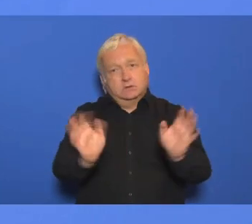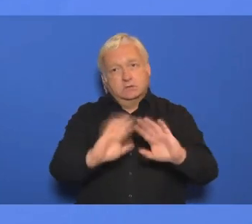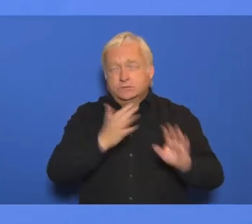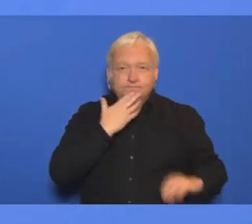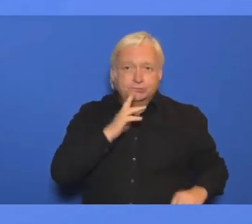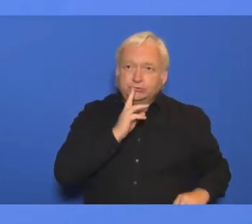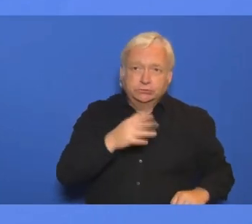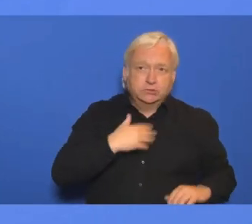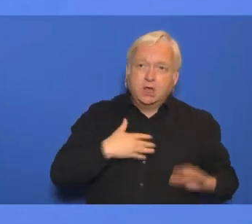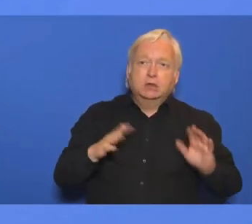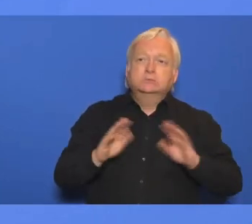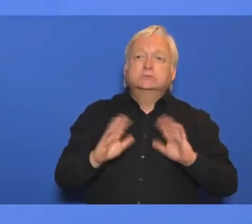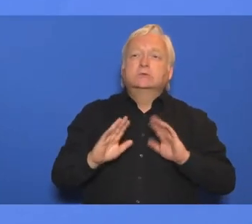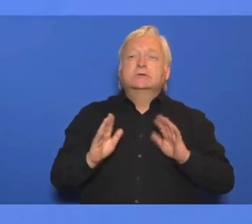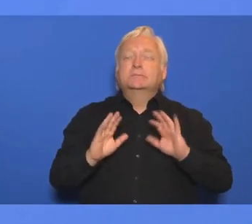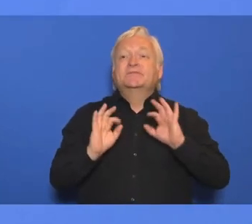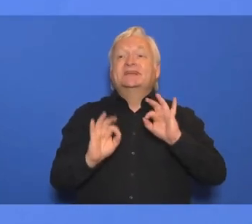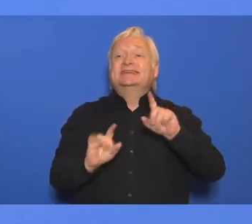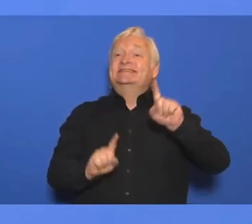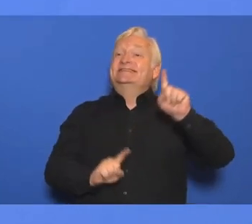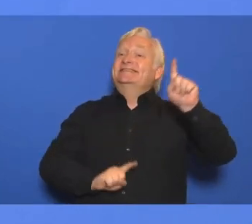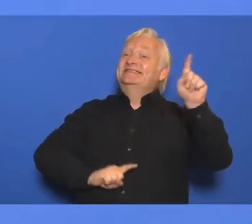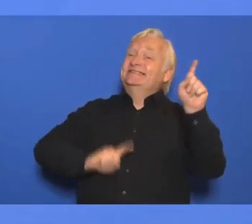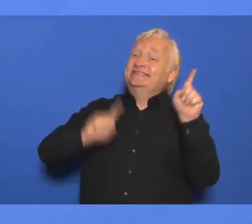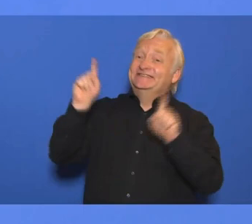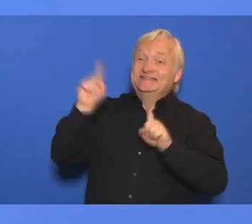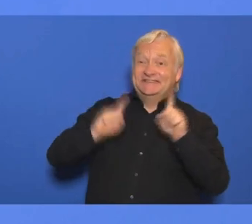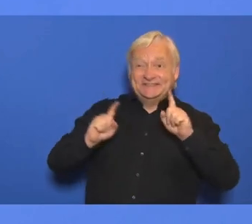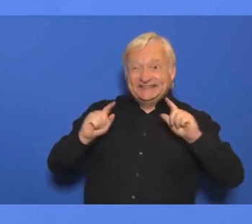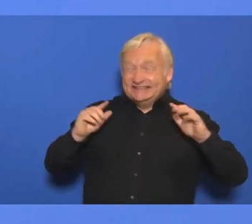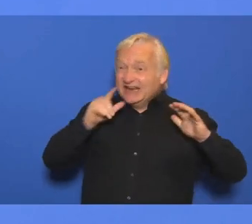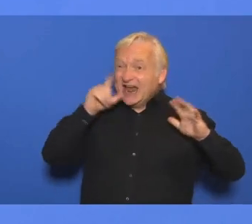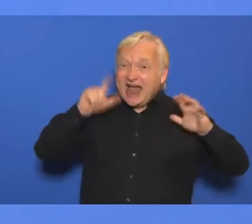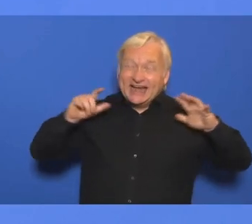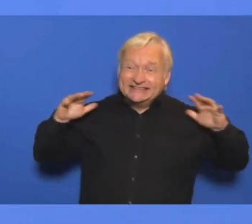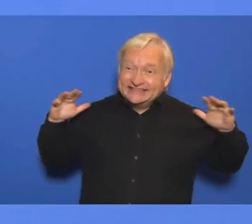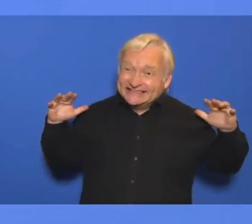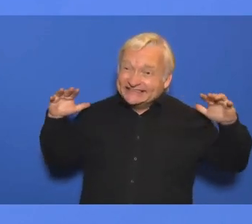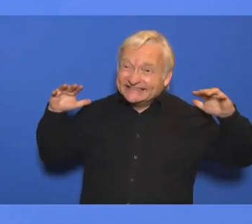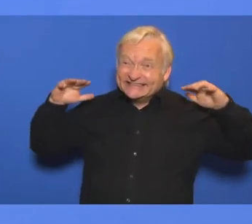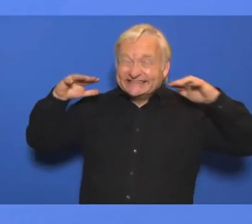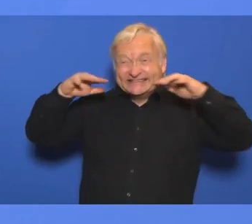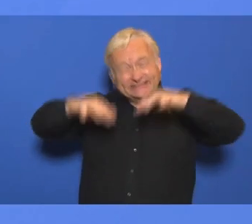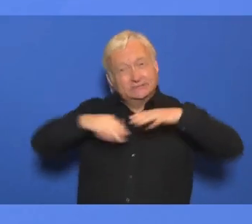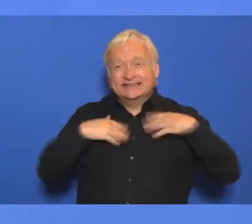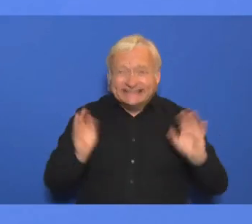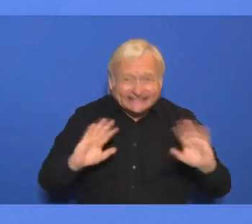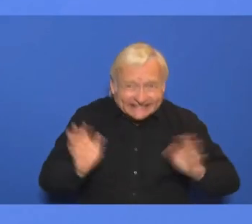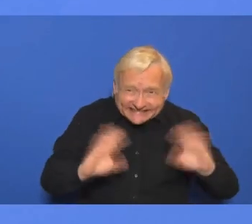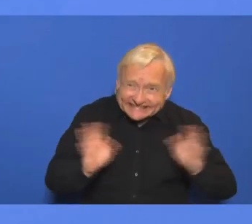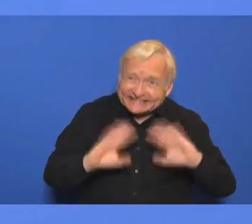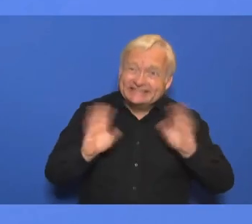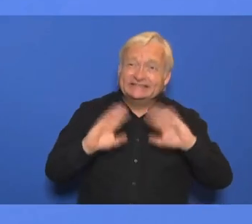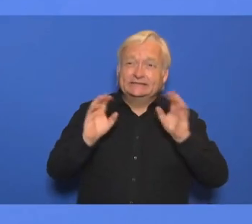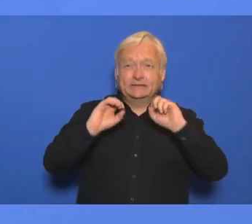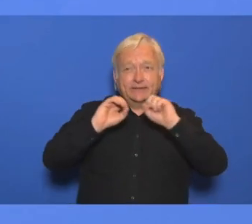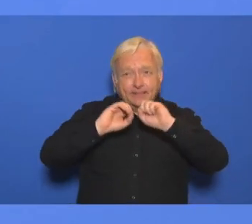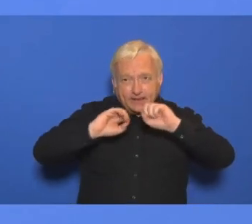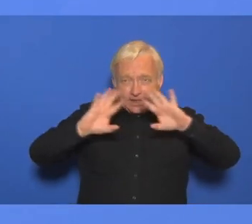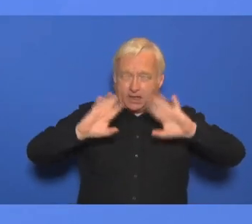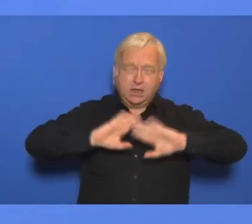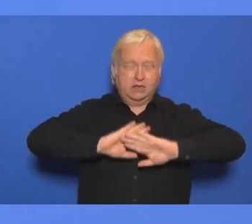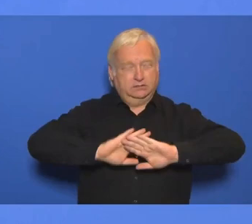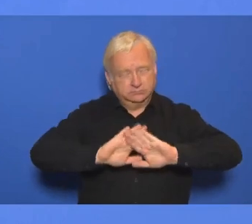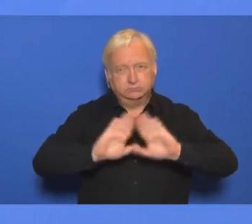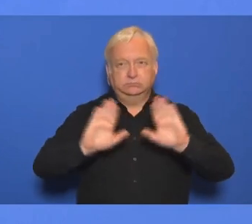Platzplätzen, wo sich die Menschen versammeln. Da haben wir ein klares Signal gesetzt. Das finde ich auch richtig. Alles andere übrigens muss man dann an anderer Stelle